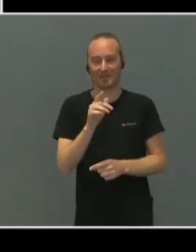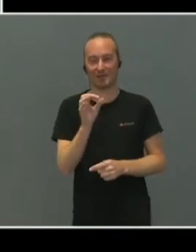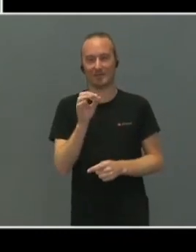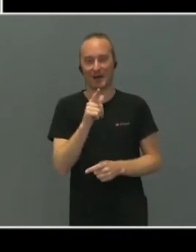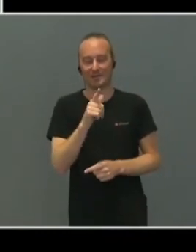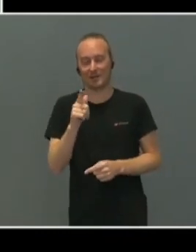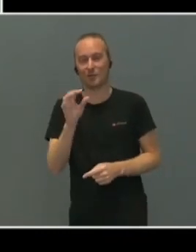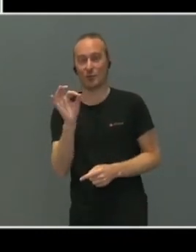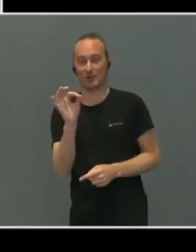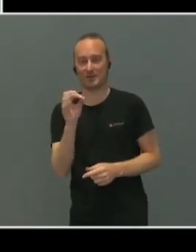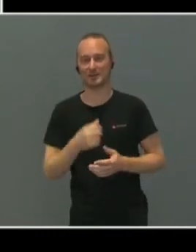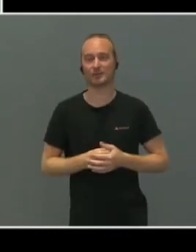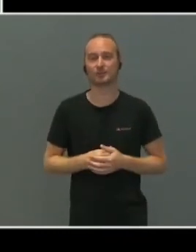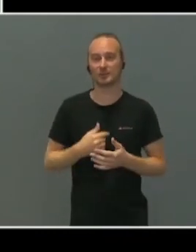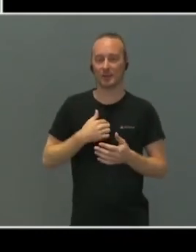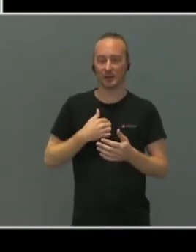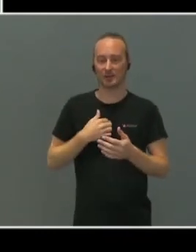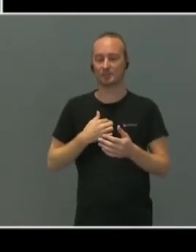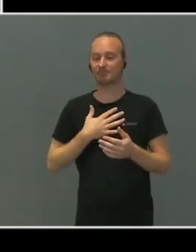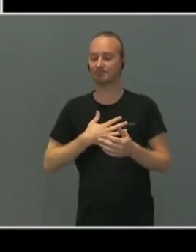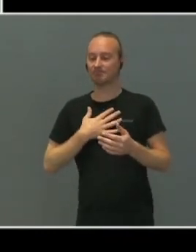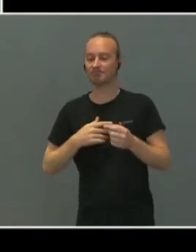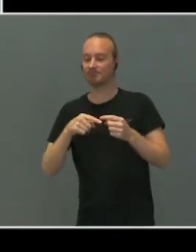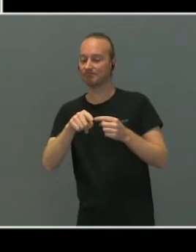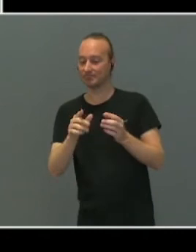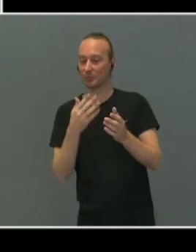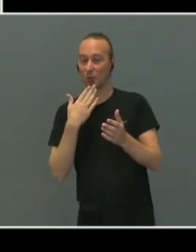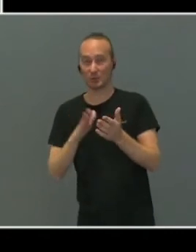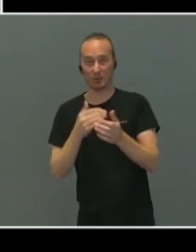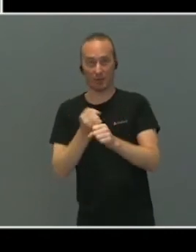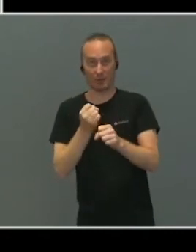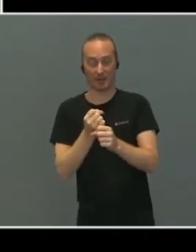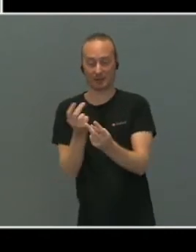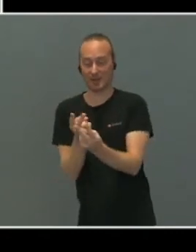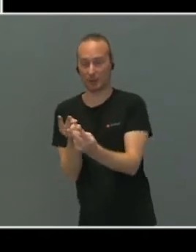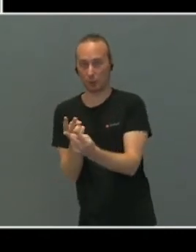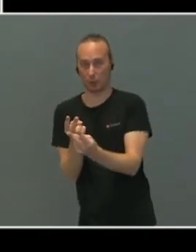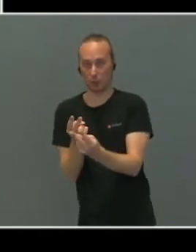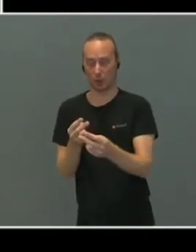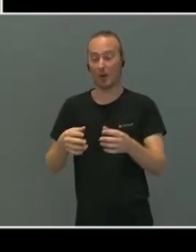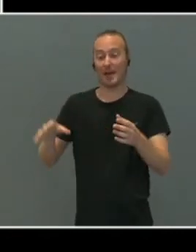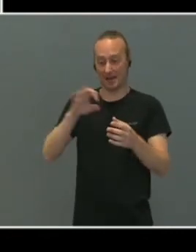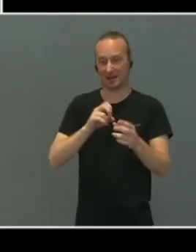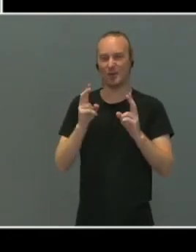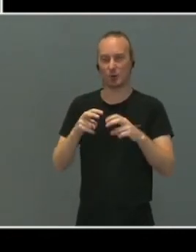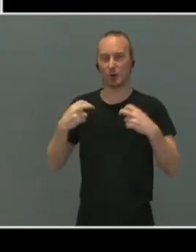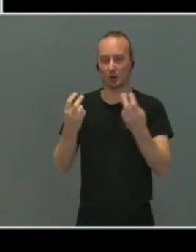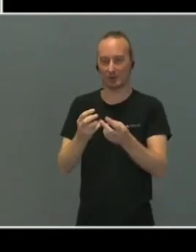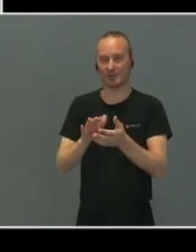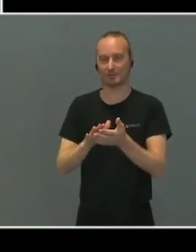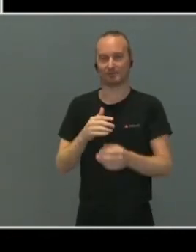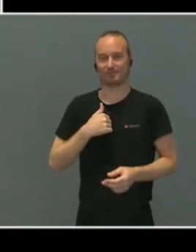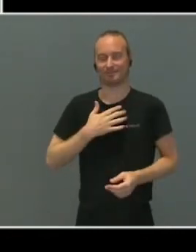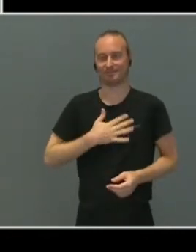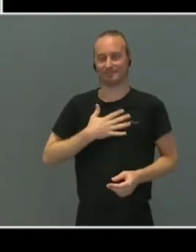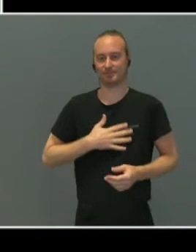Og jeg ser frem til et godt samarbeid med det og med hele brukerådet. Vi har